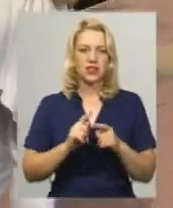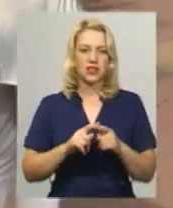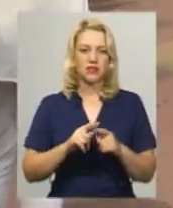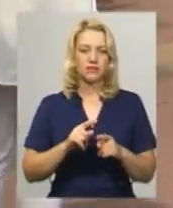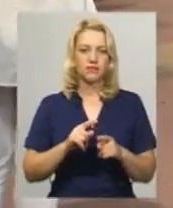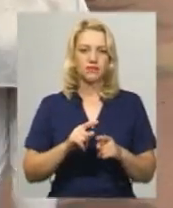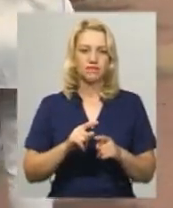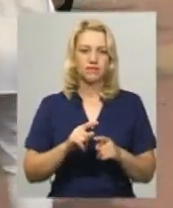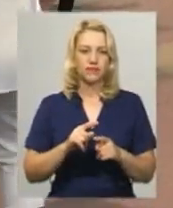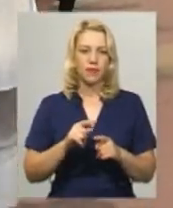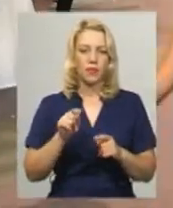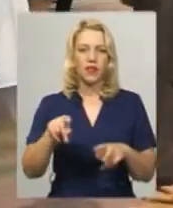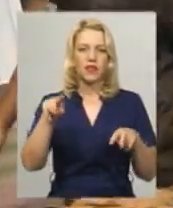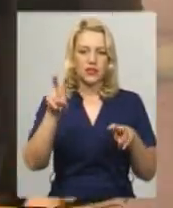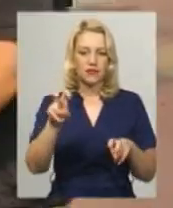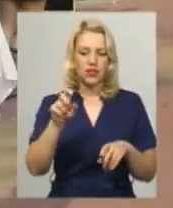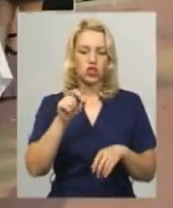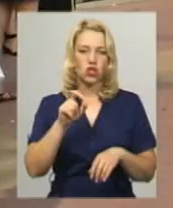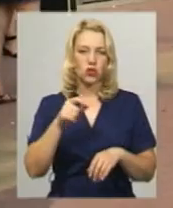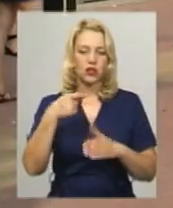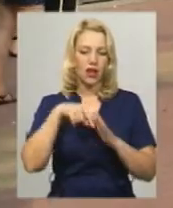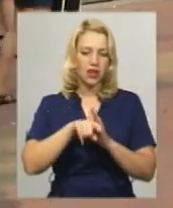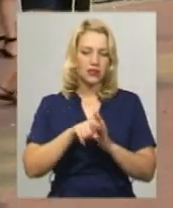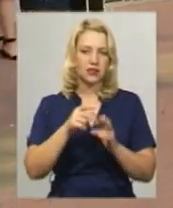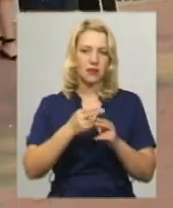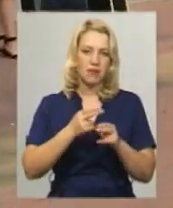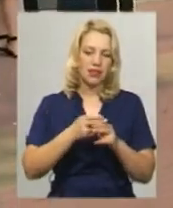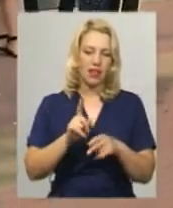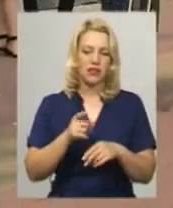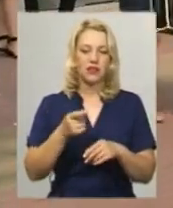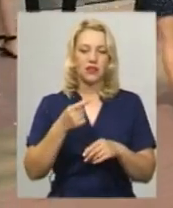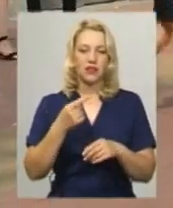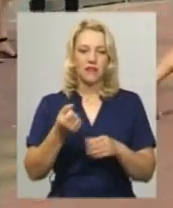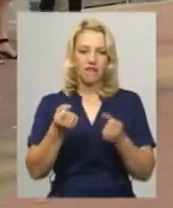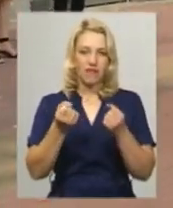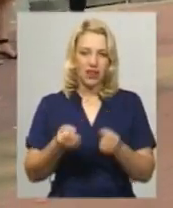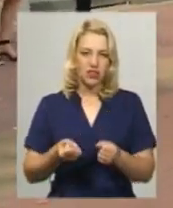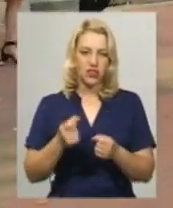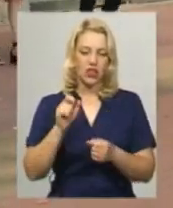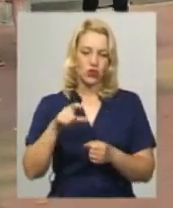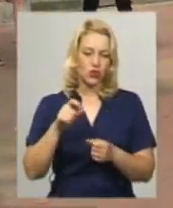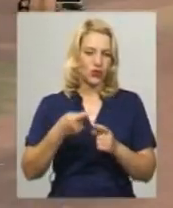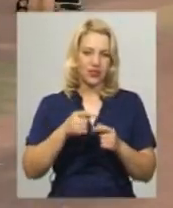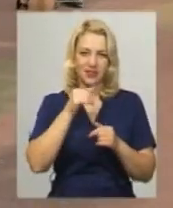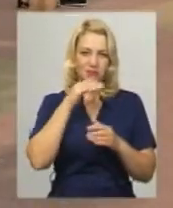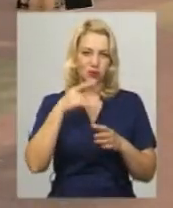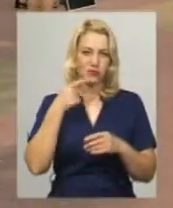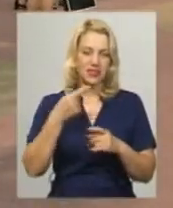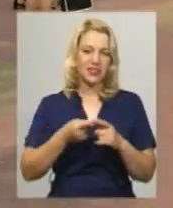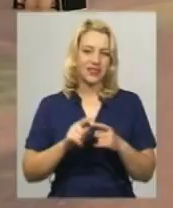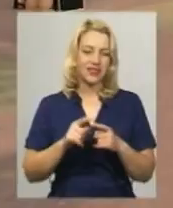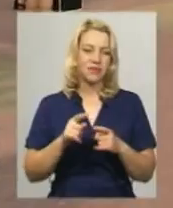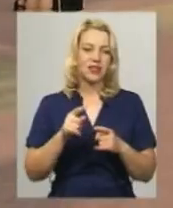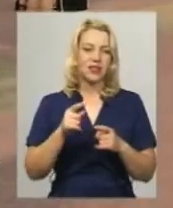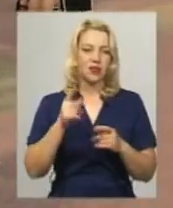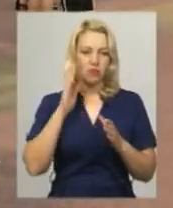вона називається золотим, сказати, що вона дійсно, тому що вона важка, що вона золота, ну це буде неправдаю. Але будемо сподіватися,